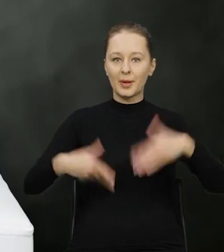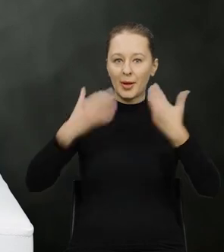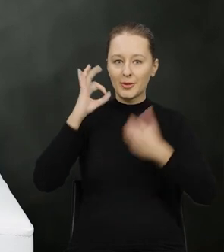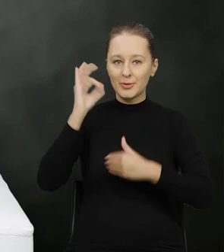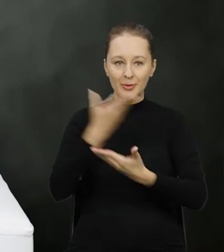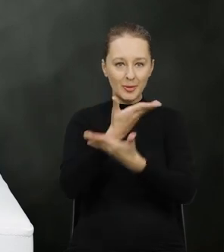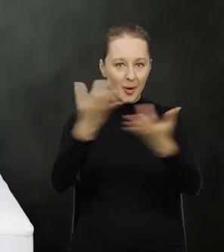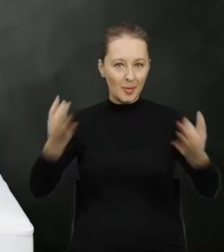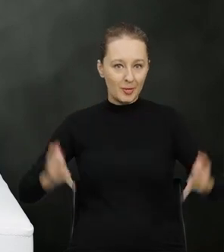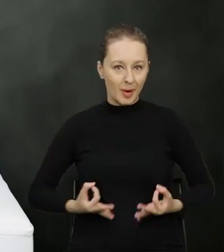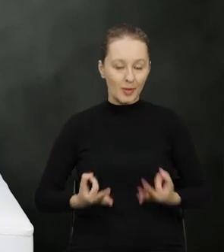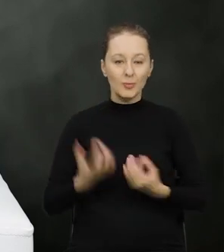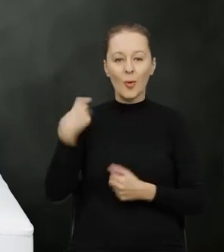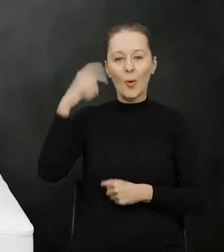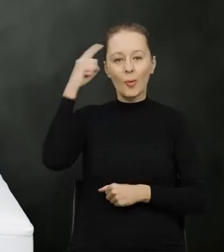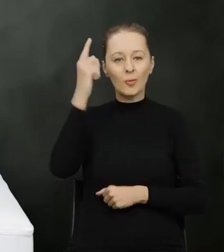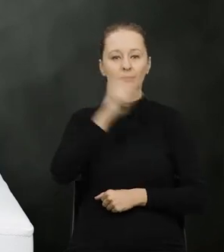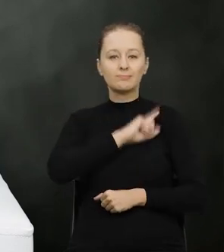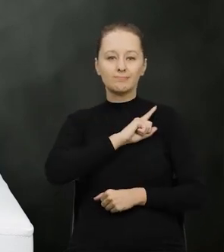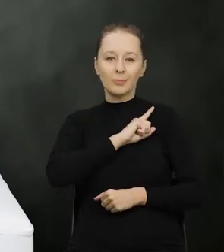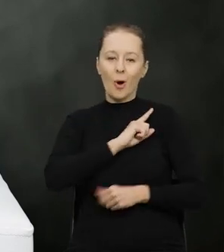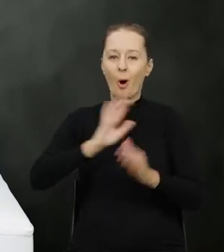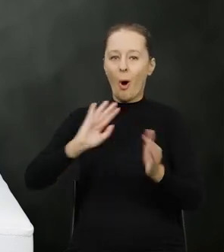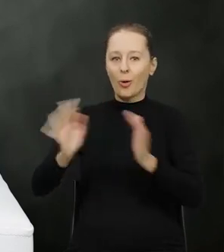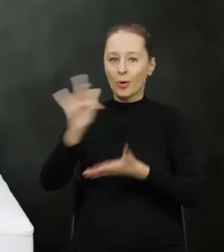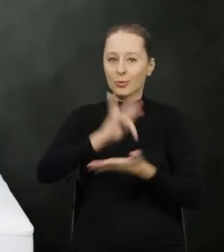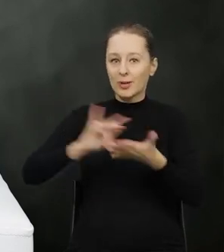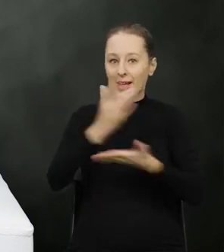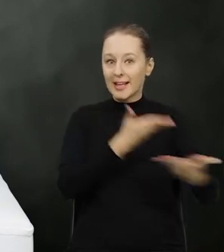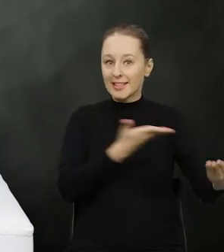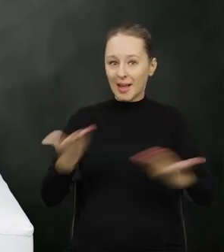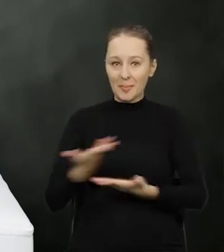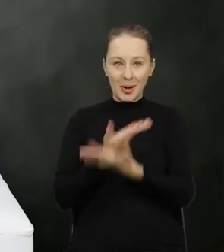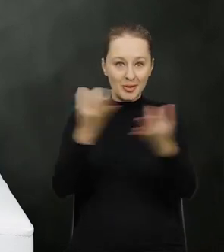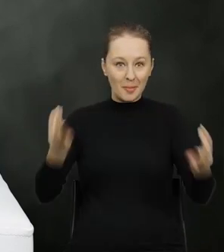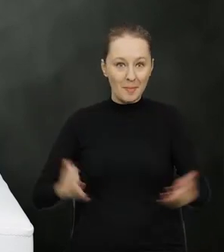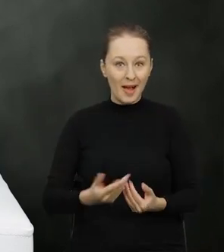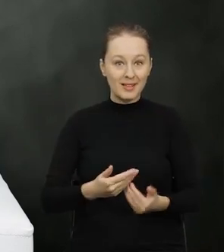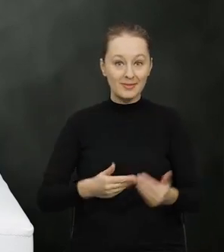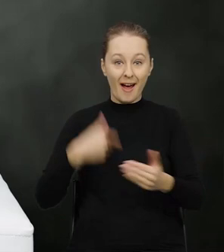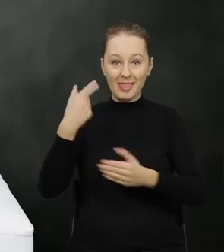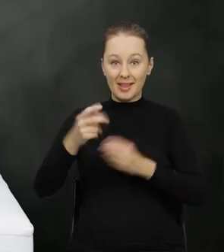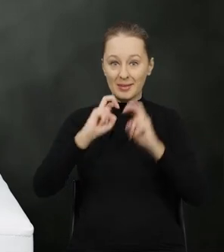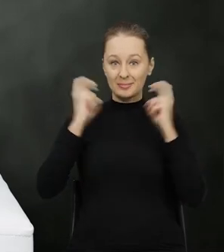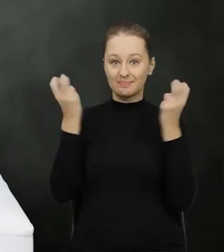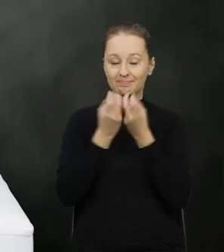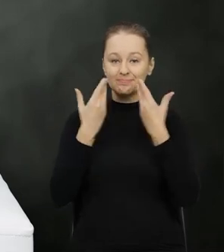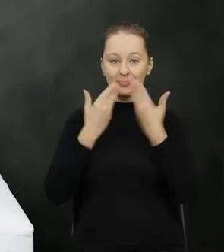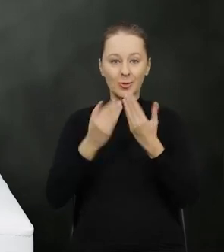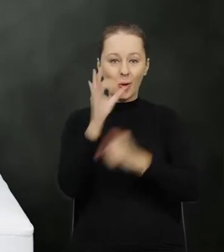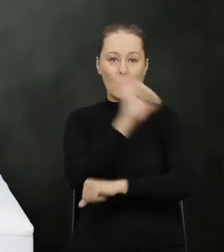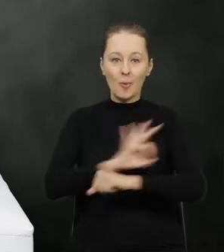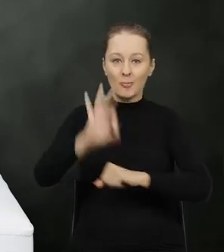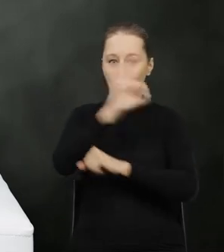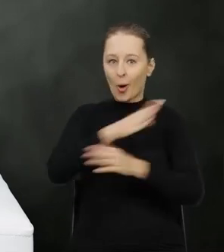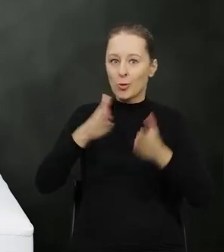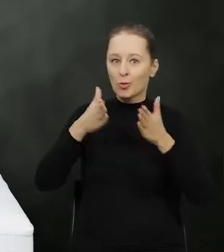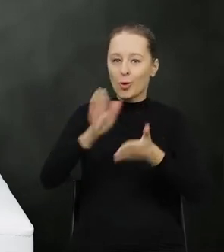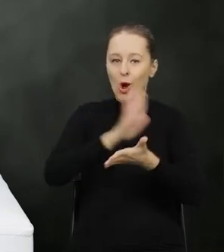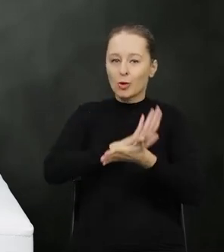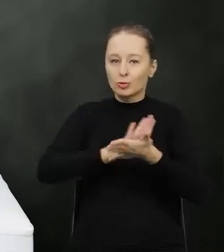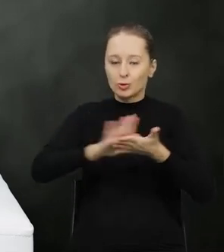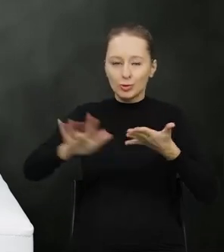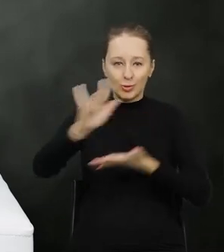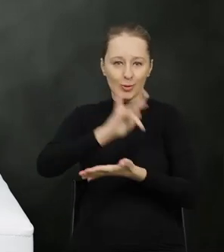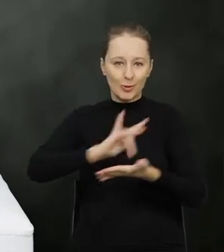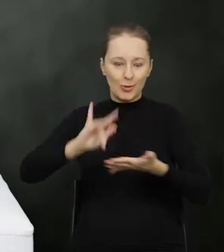Dzień dobry Państwu. W imieniu Głównego Inspektora Ochrony Środowiska mam przyjemność zaprosić Państwa na kolejny webinar realizowany w ramach projektu Droga do Czystego